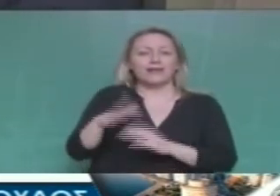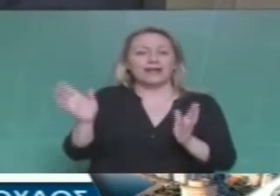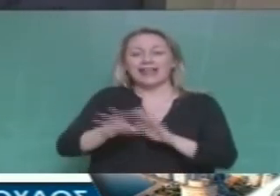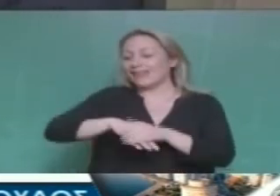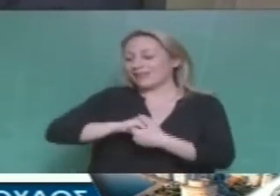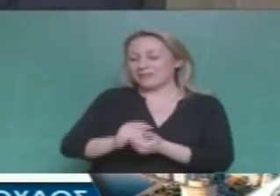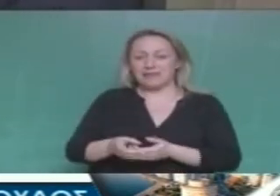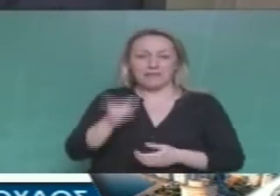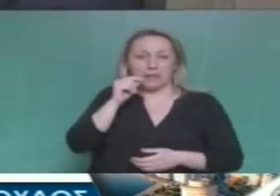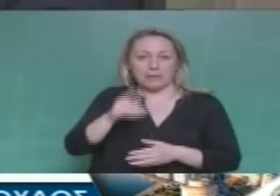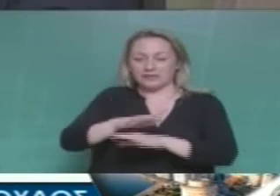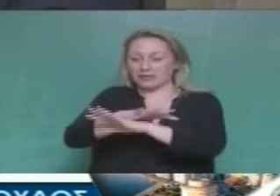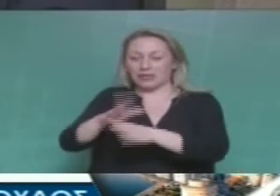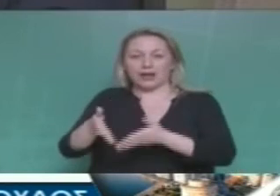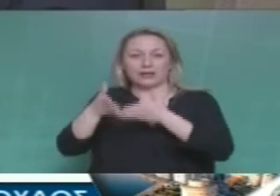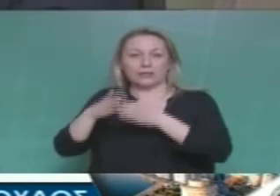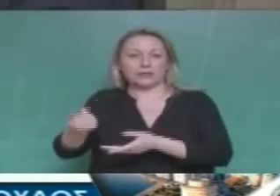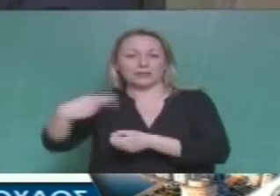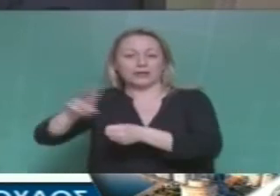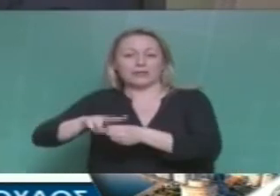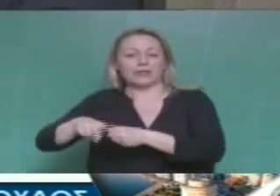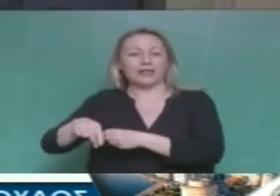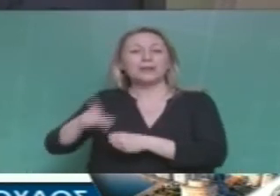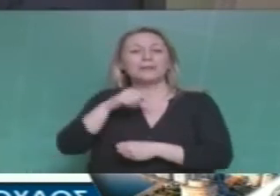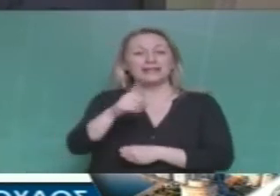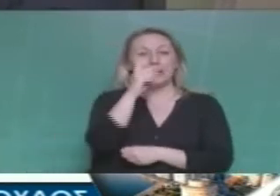δικά μας είναι» Αυτά που έγιναν στη Λέσβο.